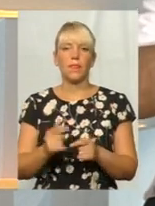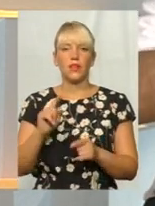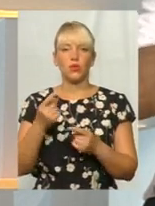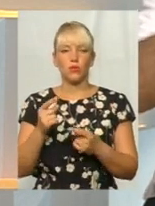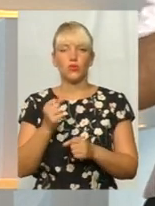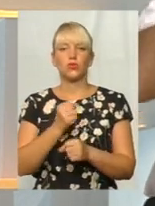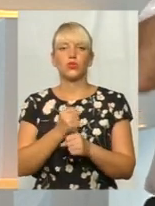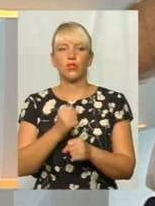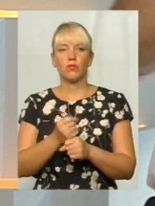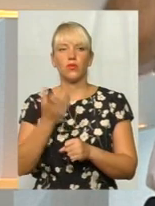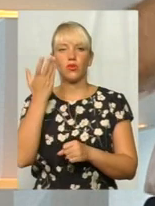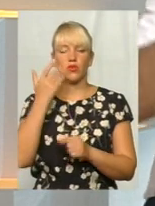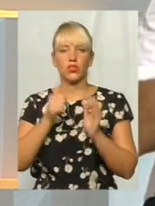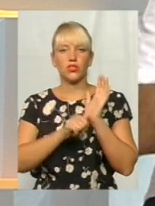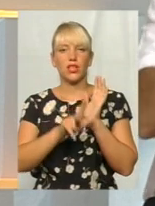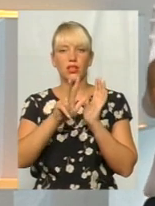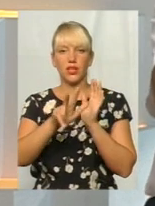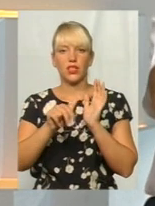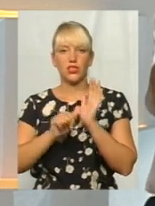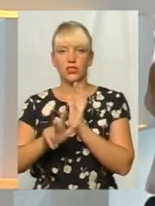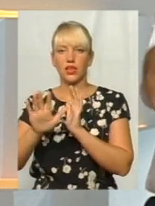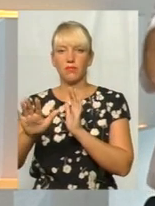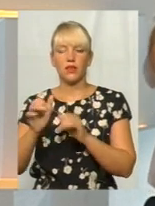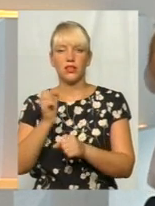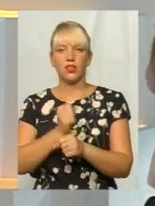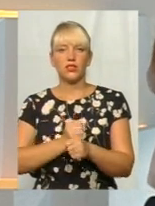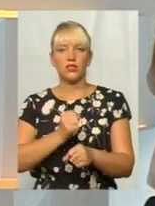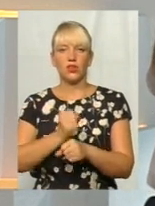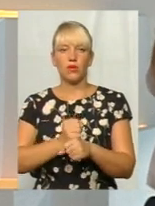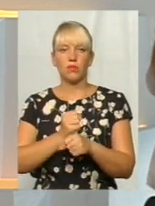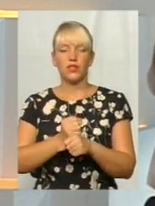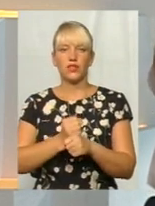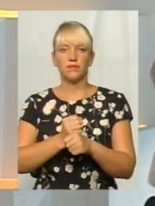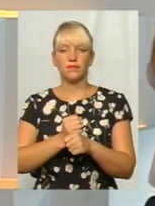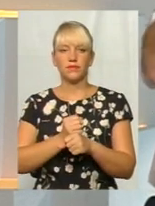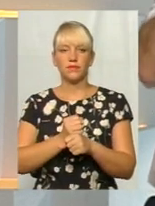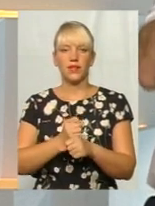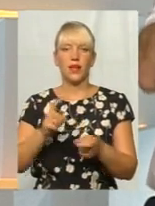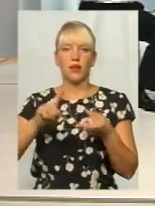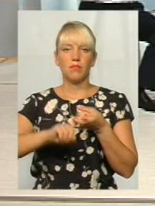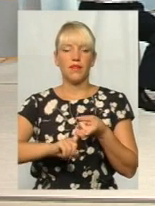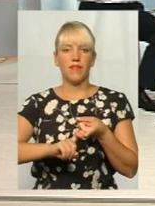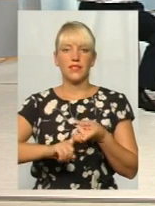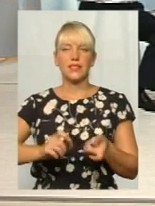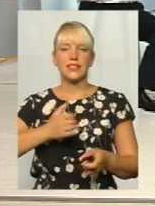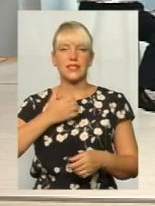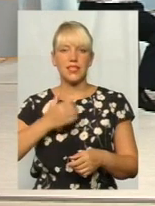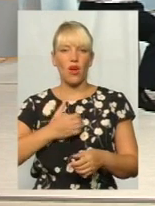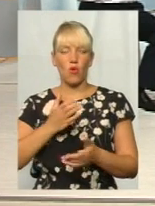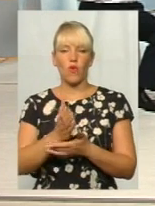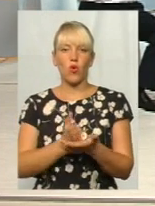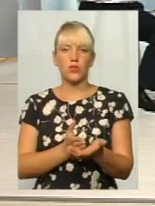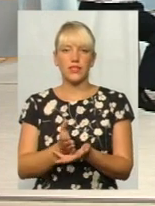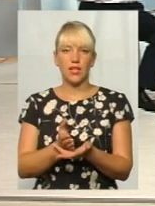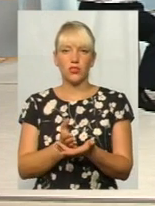зроблено, от коли 63-65, зроблена, знову ж таки, прив'язка страхового стажу, і,